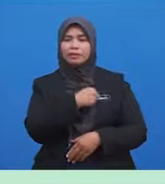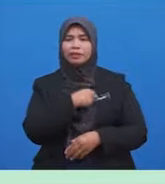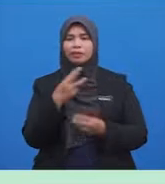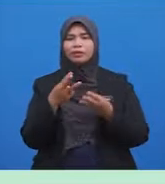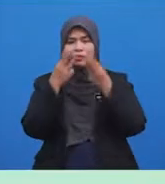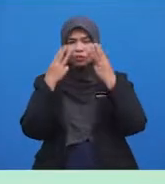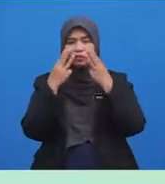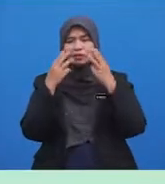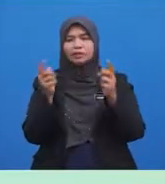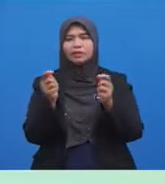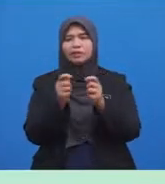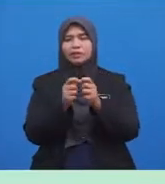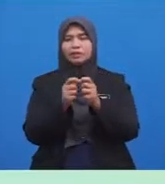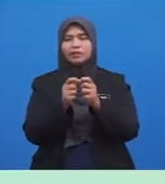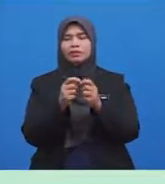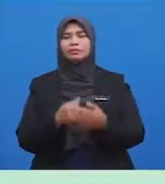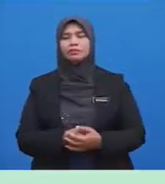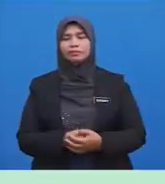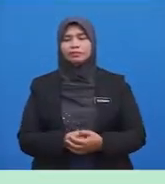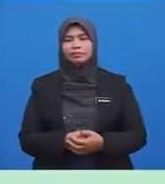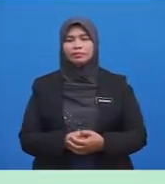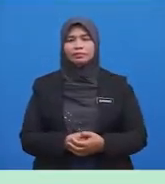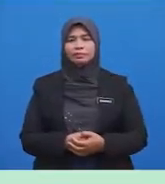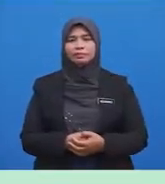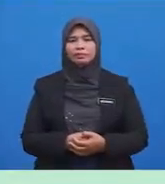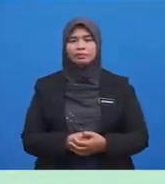membaca niat wuduk seperti